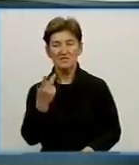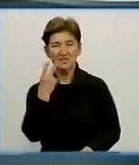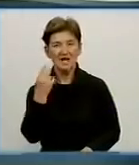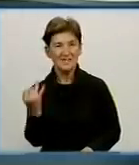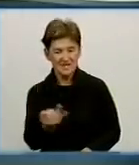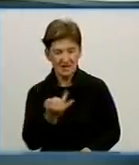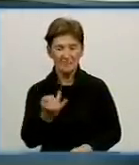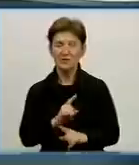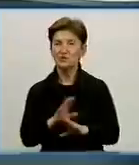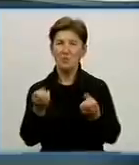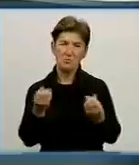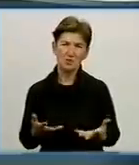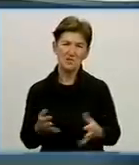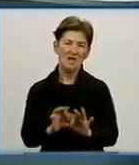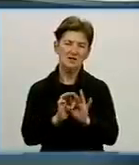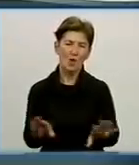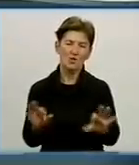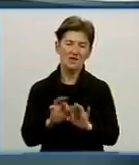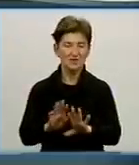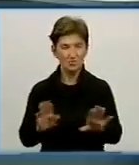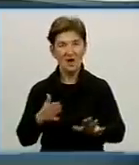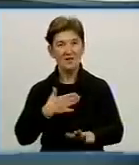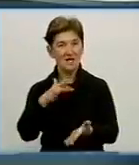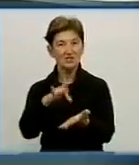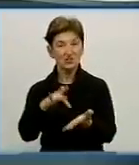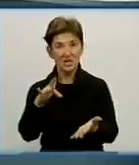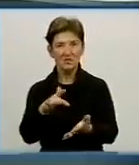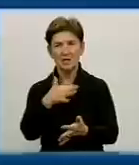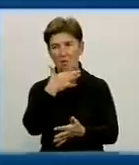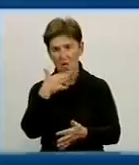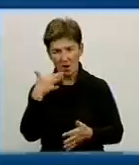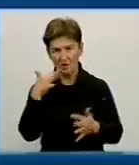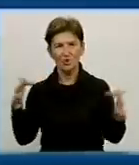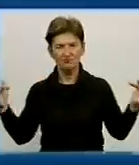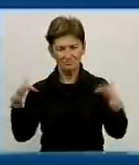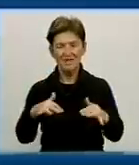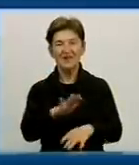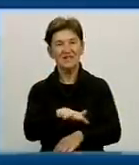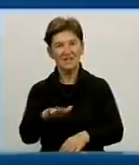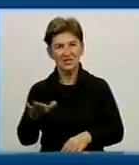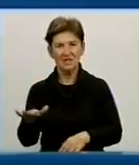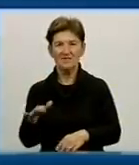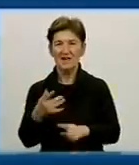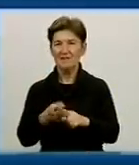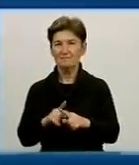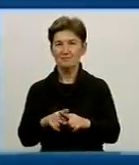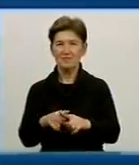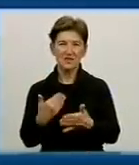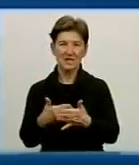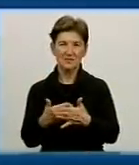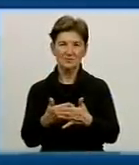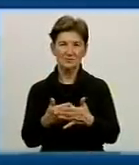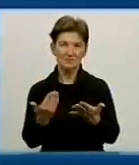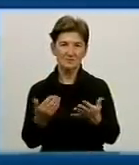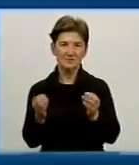вони не були чисто теоретичними, і тому наш екологічний центр відвідує багато дітлахів. В основному це десь біля десятка з